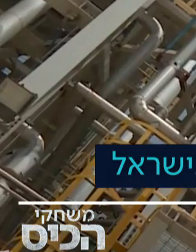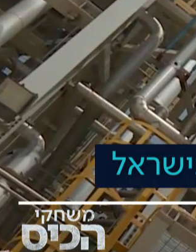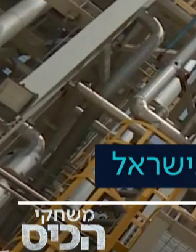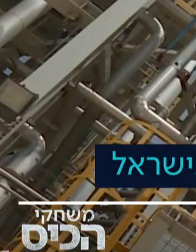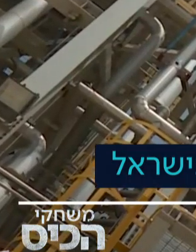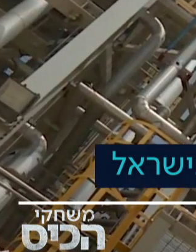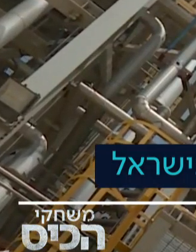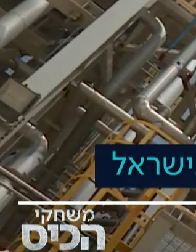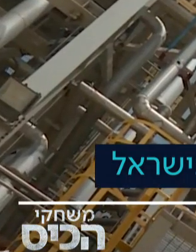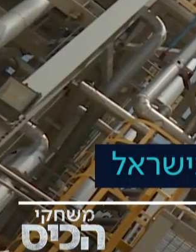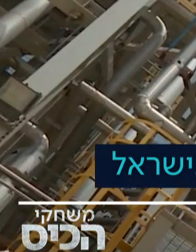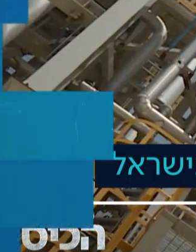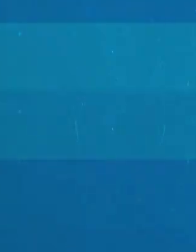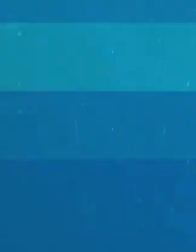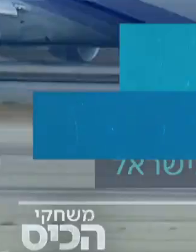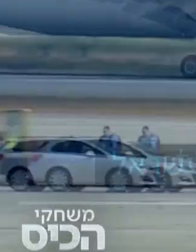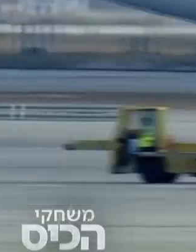נקי עד לשנת 2030.